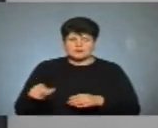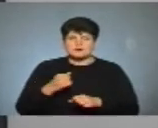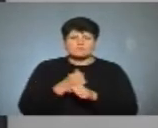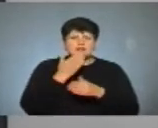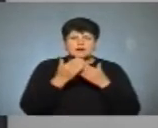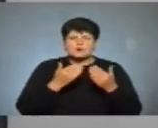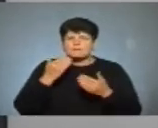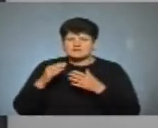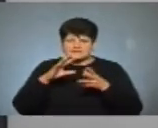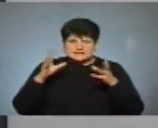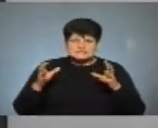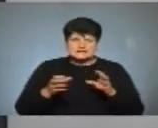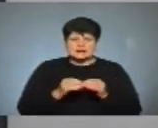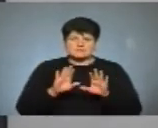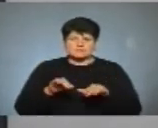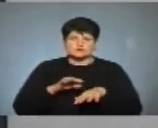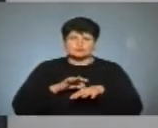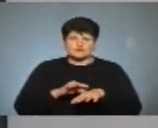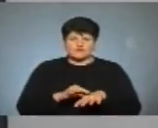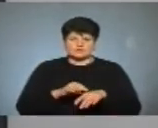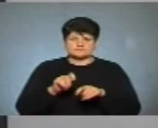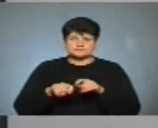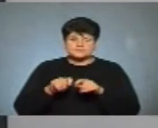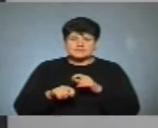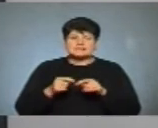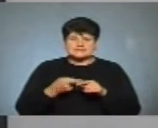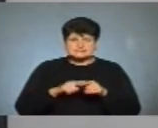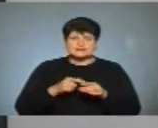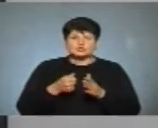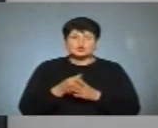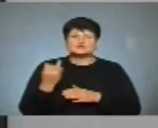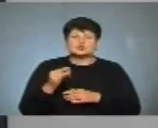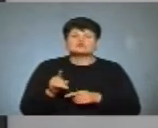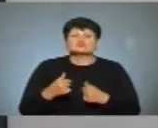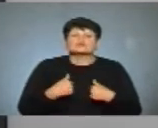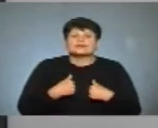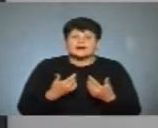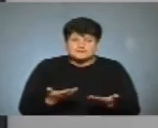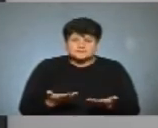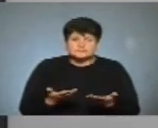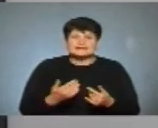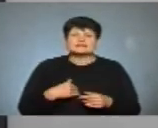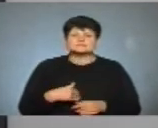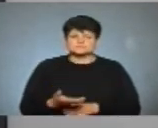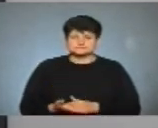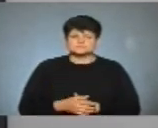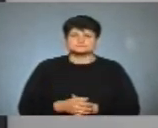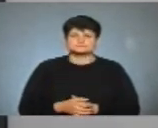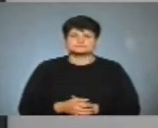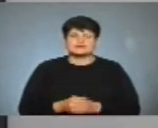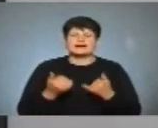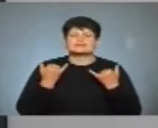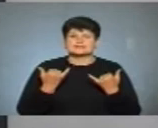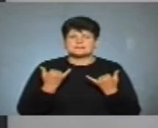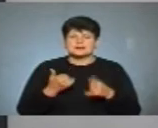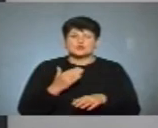опитування загалом і пізніше проводили праймеріс. Це до історії, чому саме я і для чого. Тепер, які